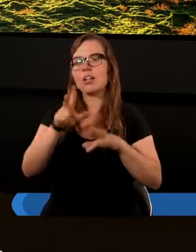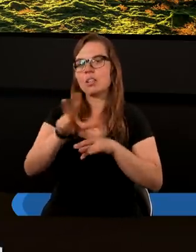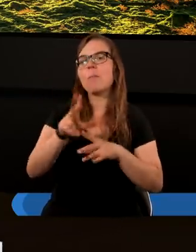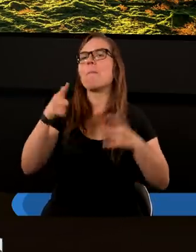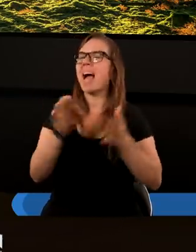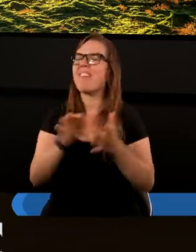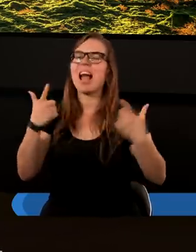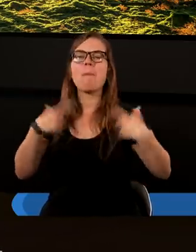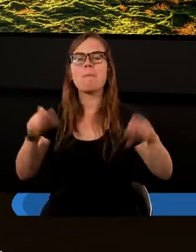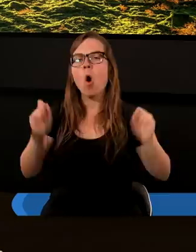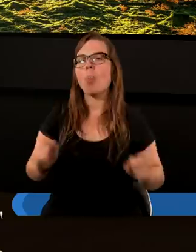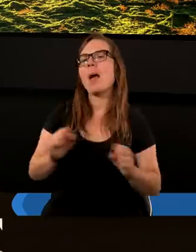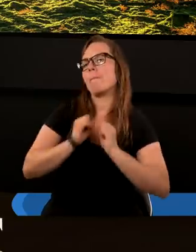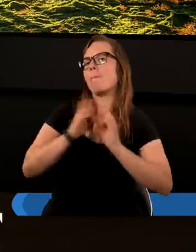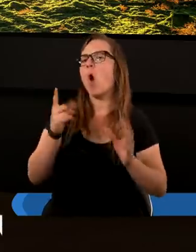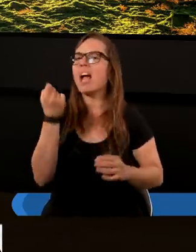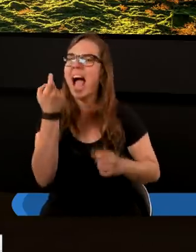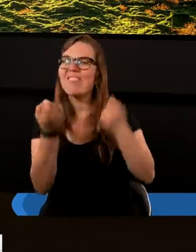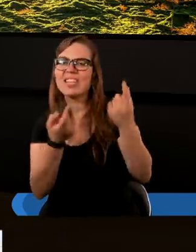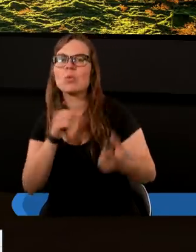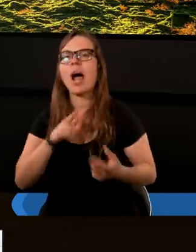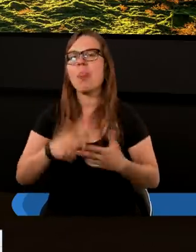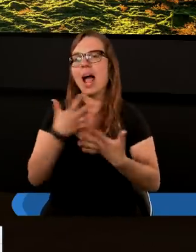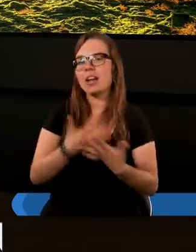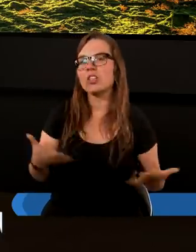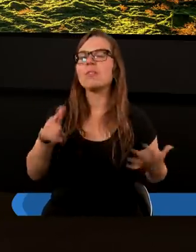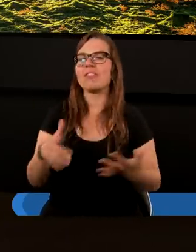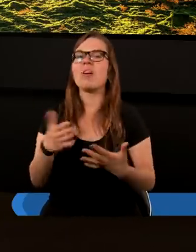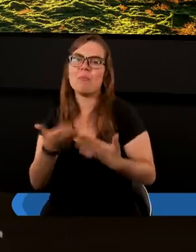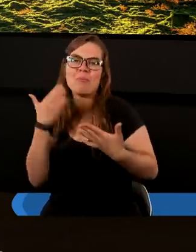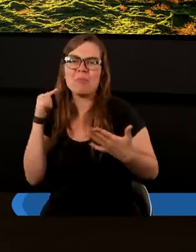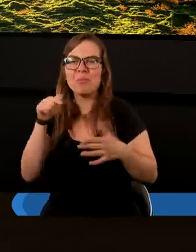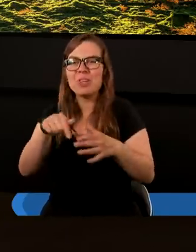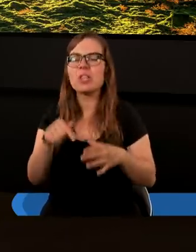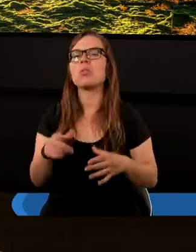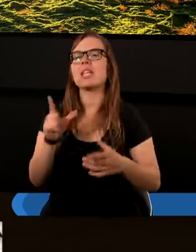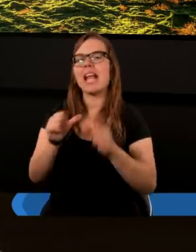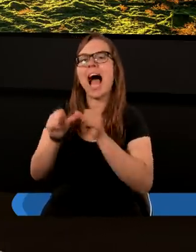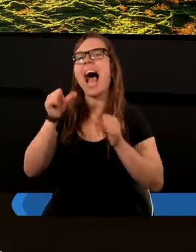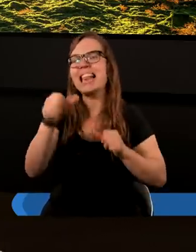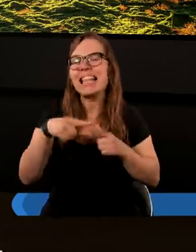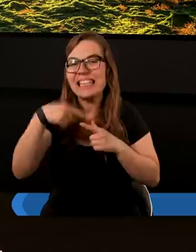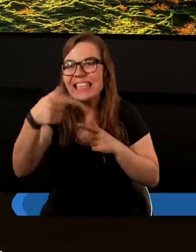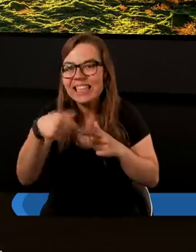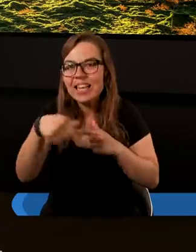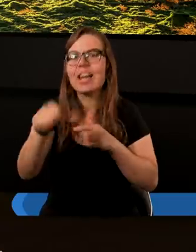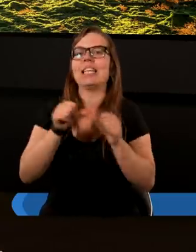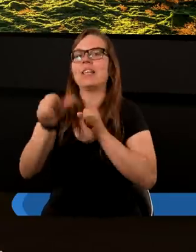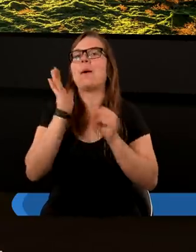potęga pojawiła się na ziemi. Właśnie w przyszłym za tydzień będziemy